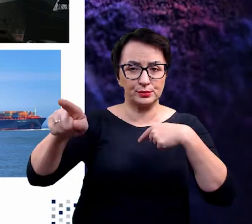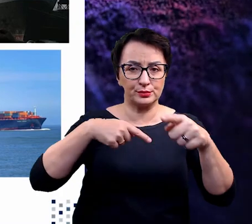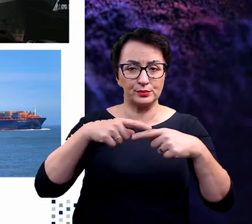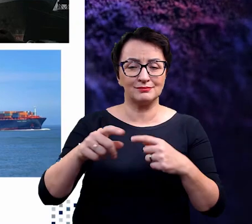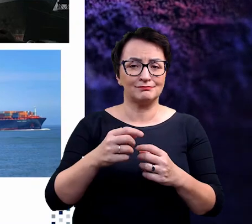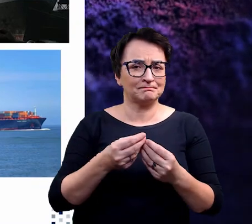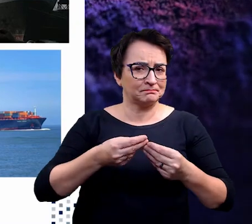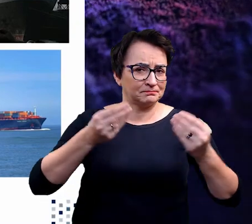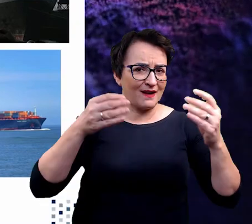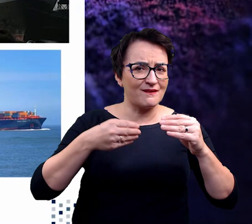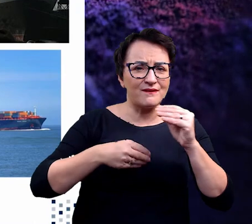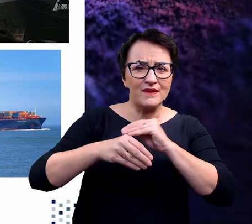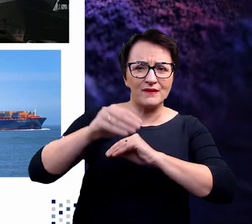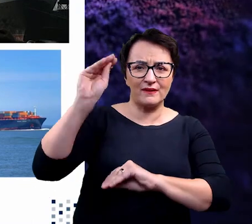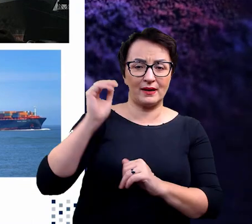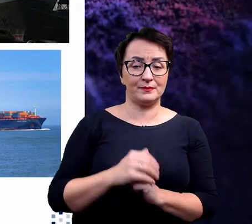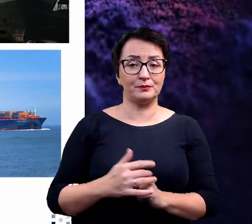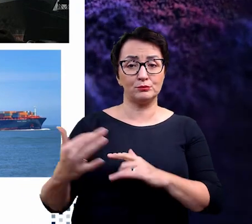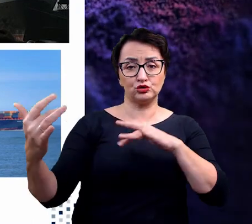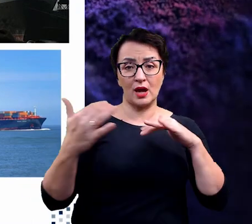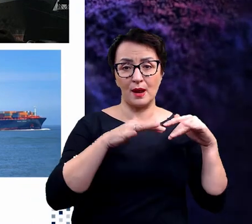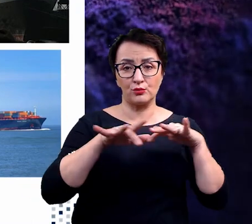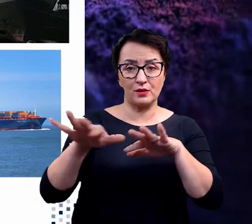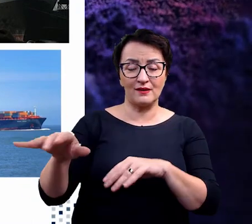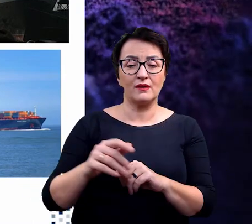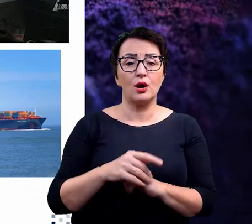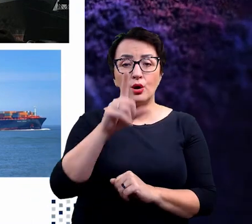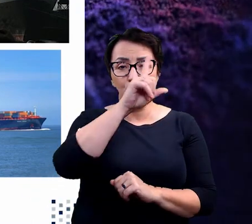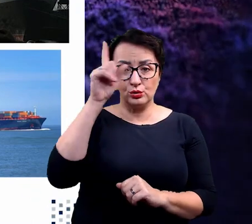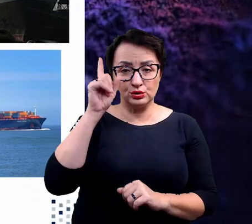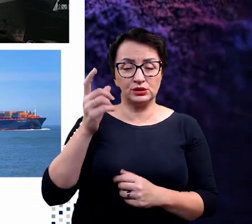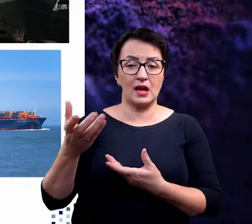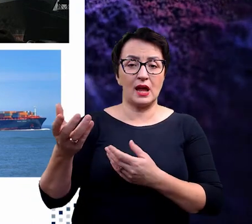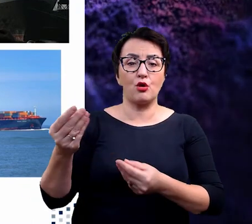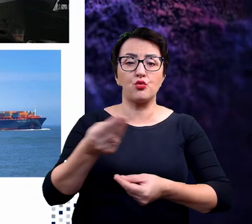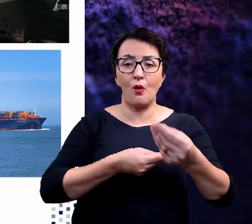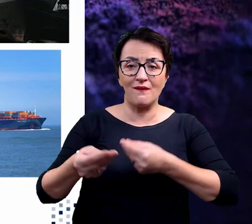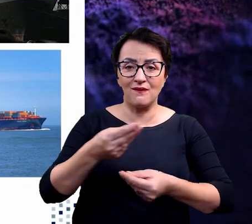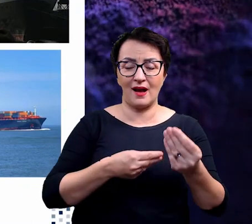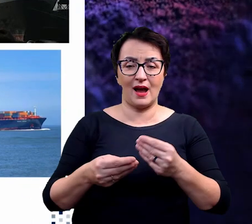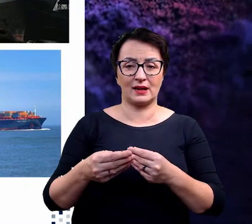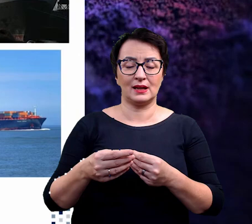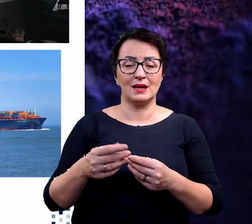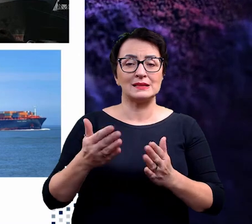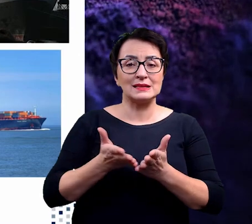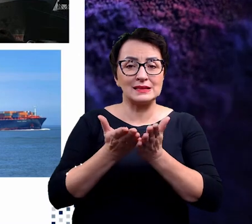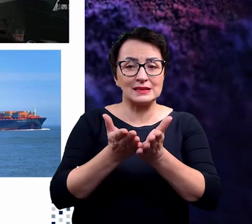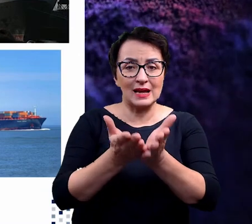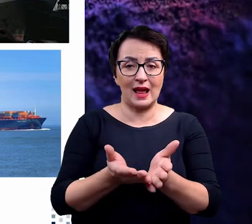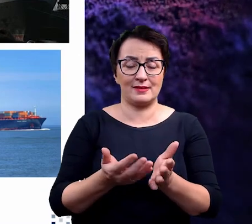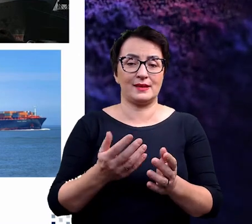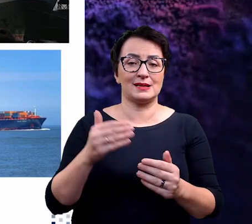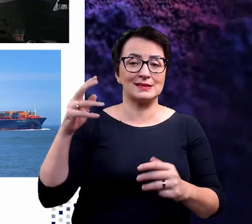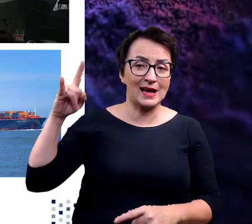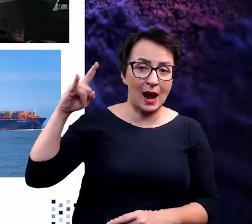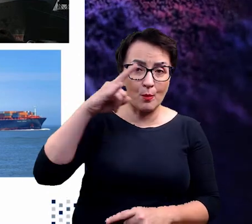Temu przepływowi ludzi, towarów i statków, samolotów towarzyszy przepływ organizmów